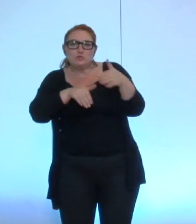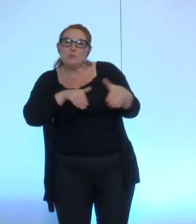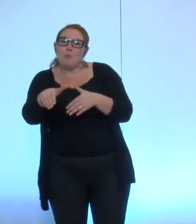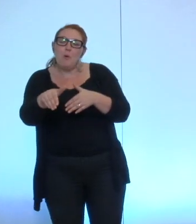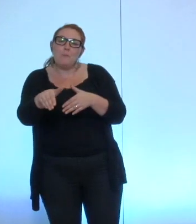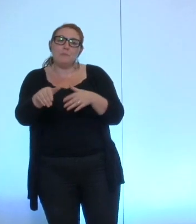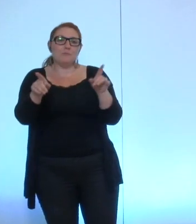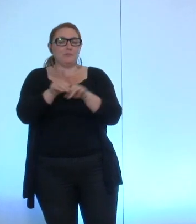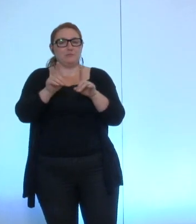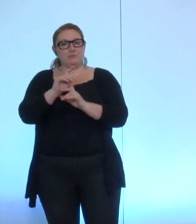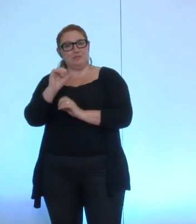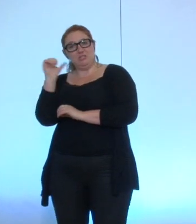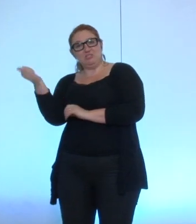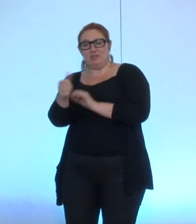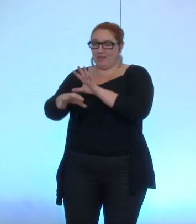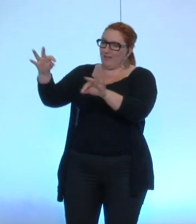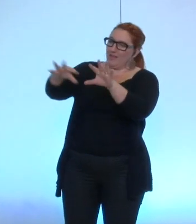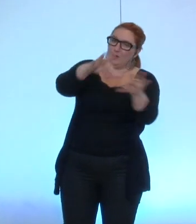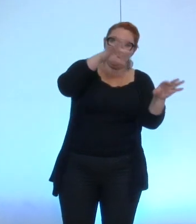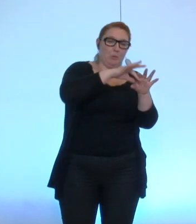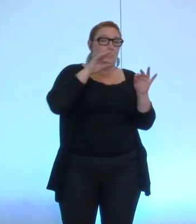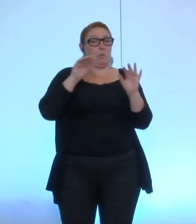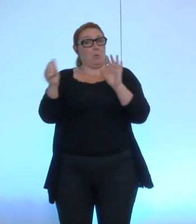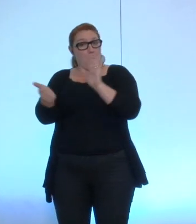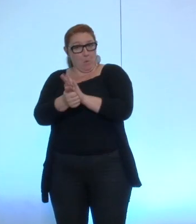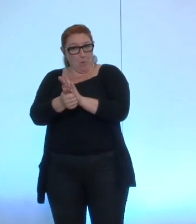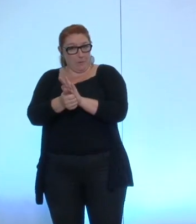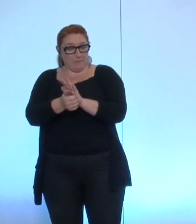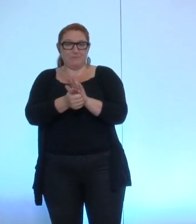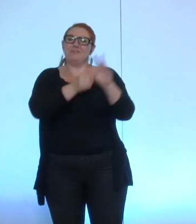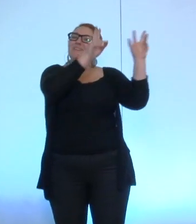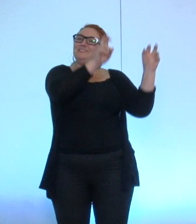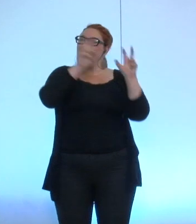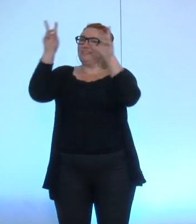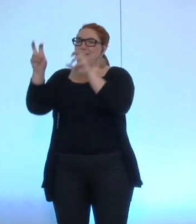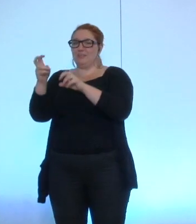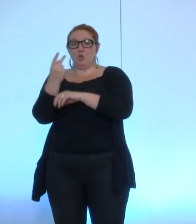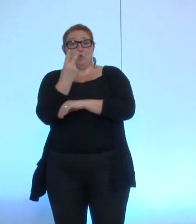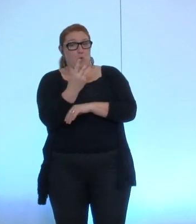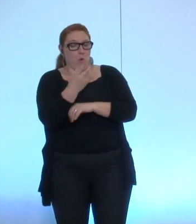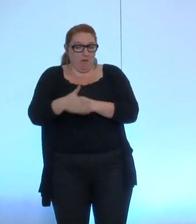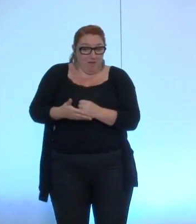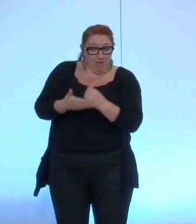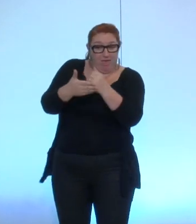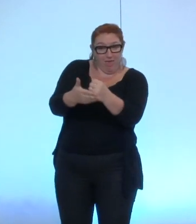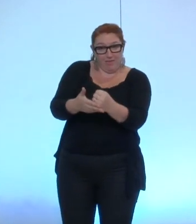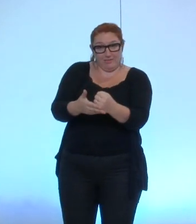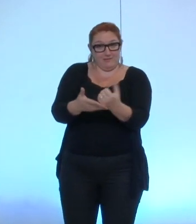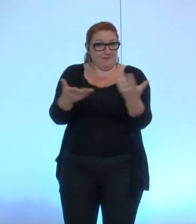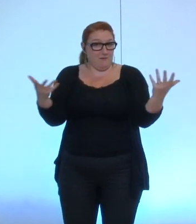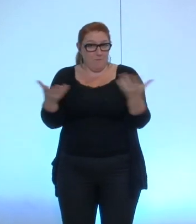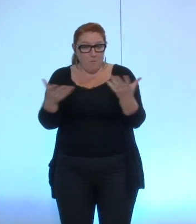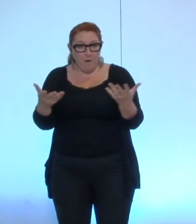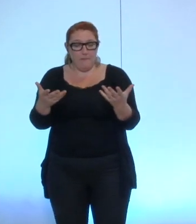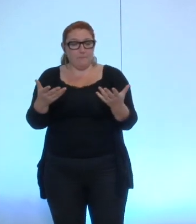qui est donné à chacun des élus ici présents, d'avoir à la fois l'ensemble des informations nécessaires